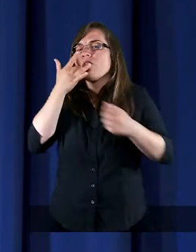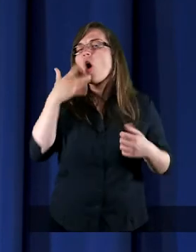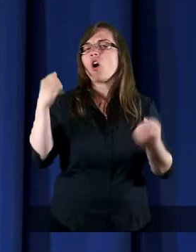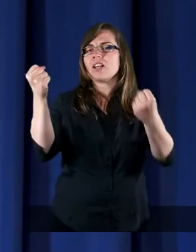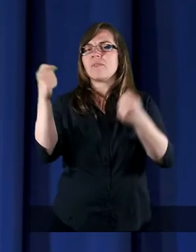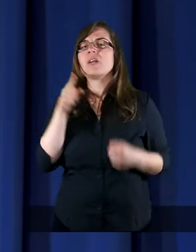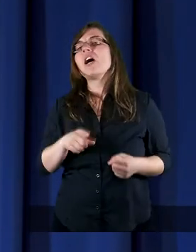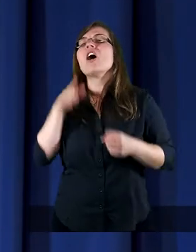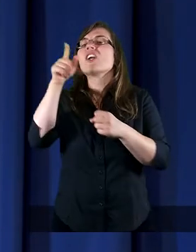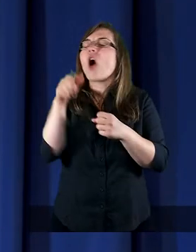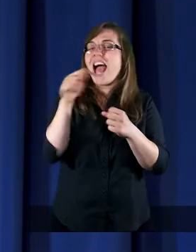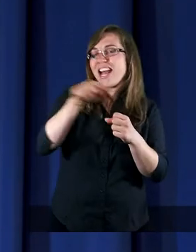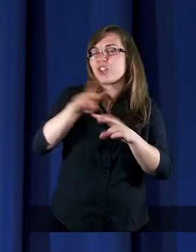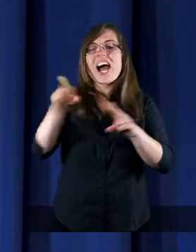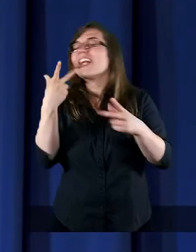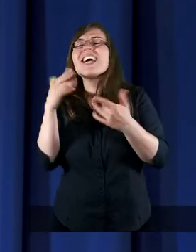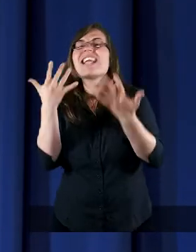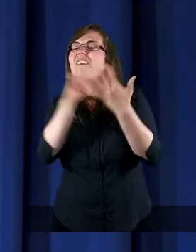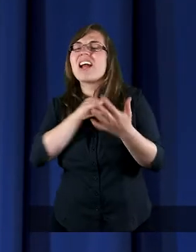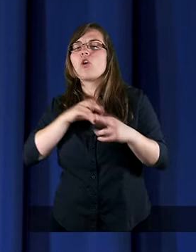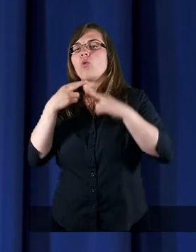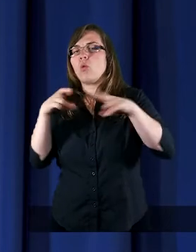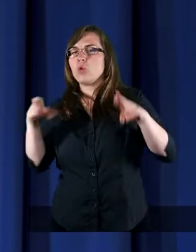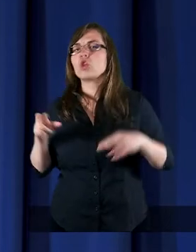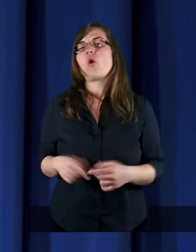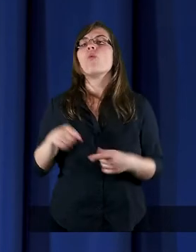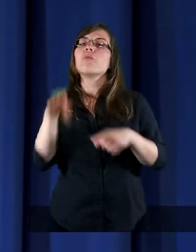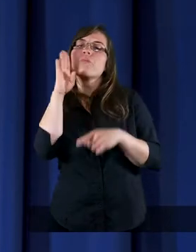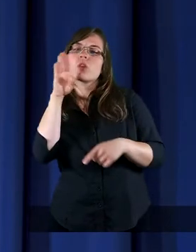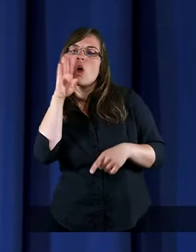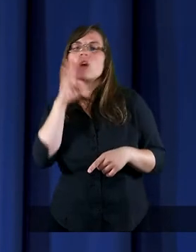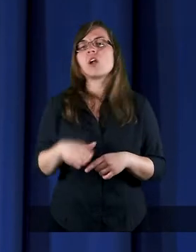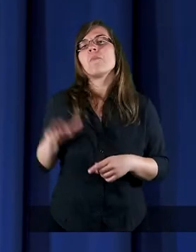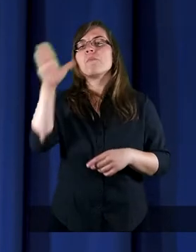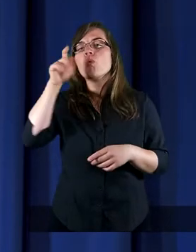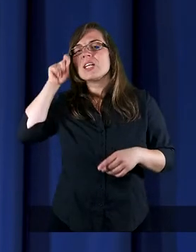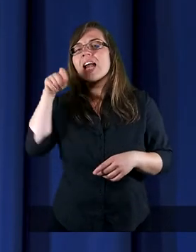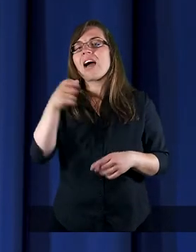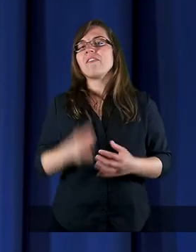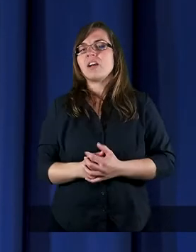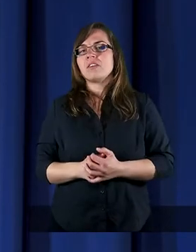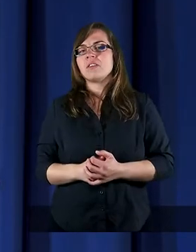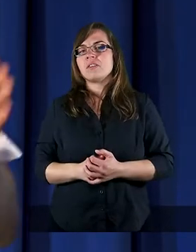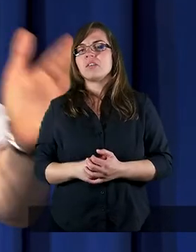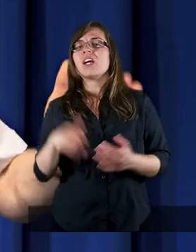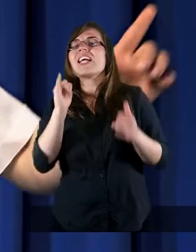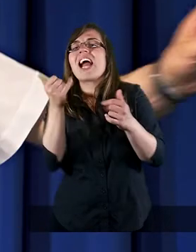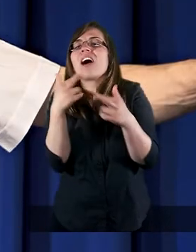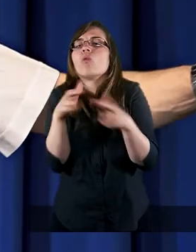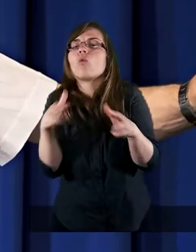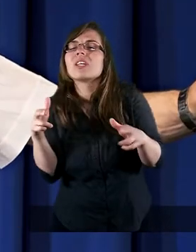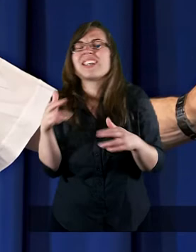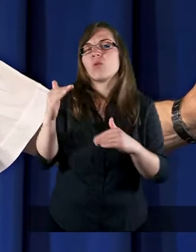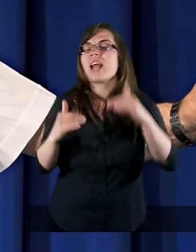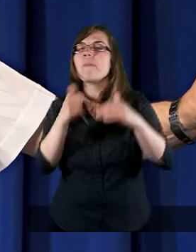niewiele się od siebie różnią. To samo znaczą. A jednak, kochani, różnicujemy